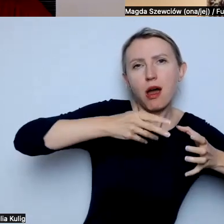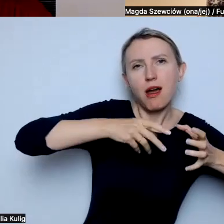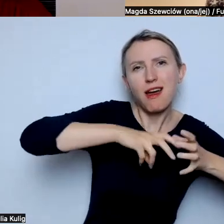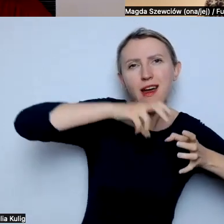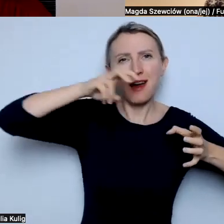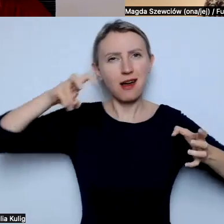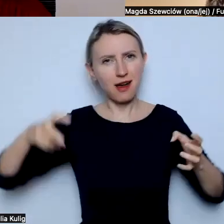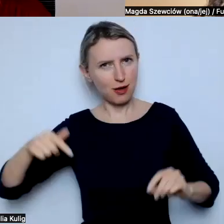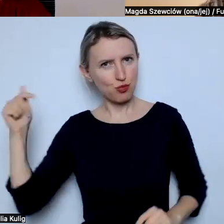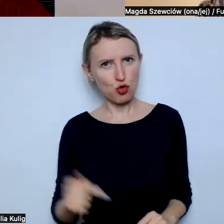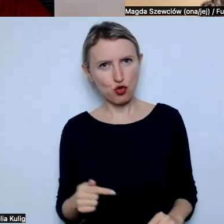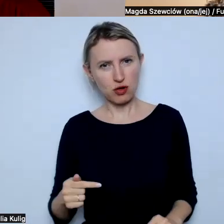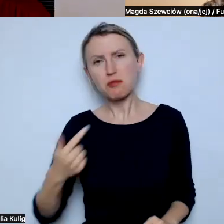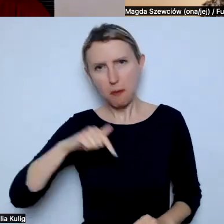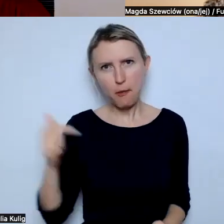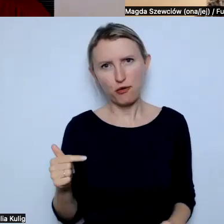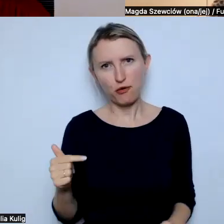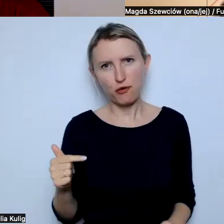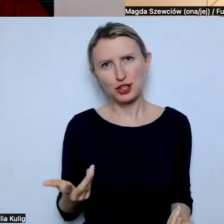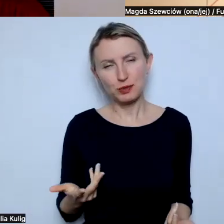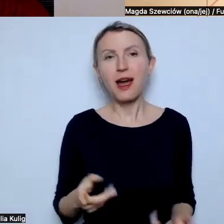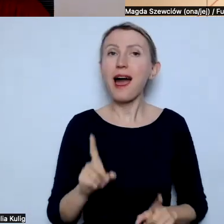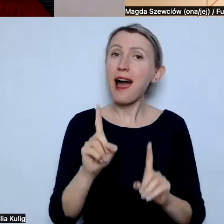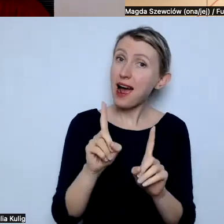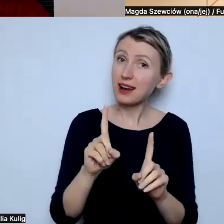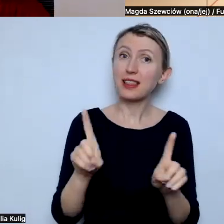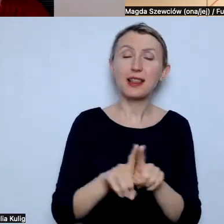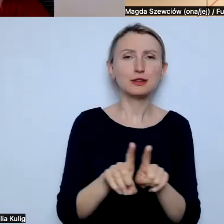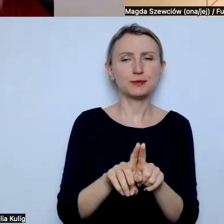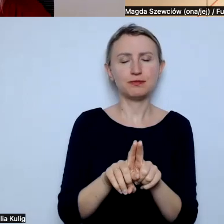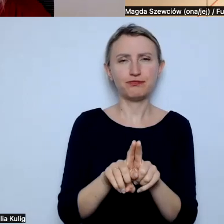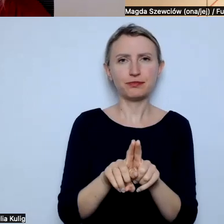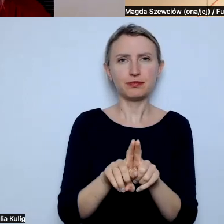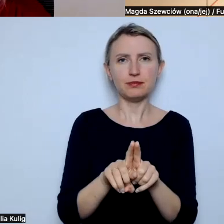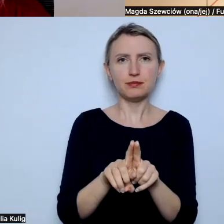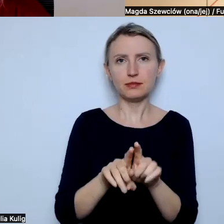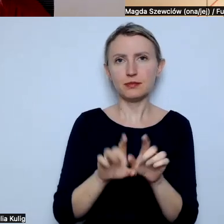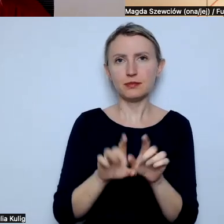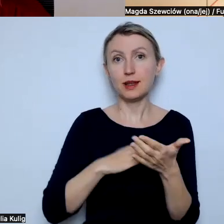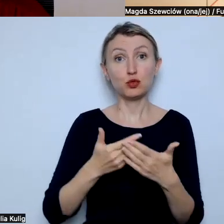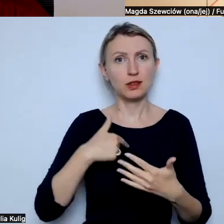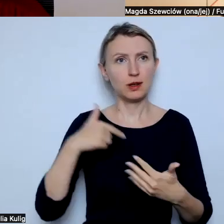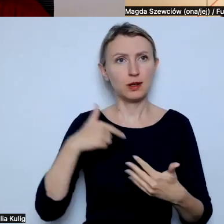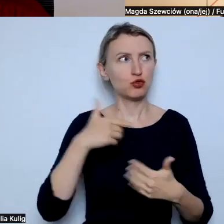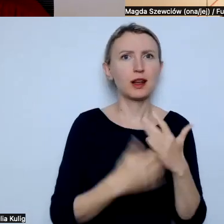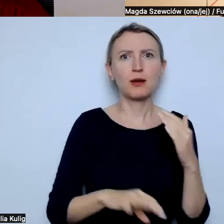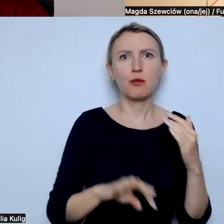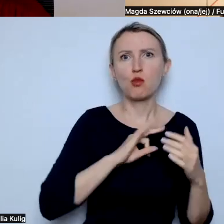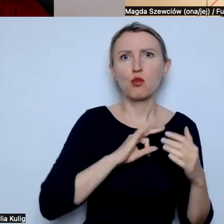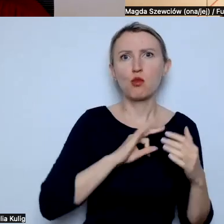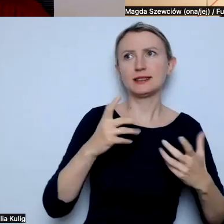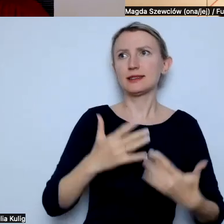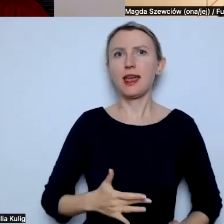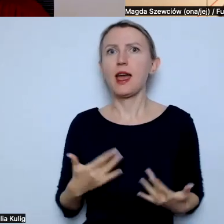uważam, że powinniśmy. Ale znowu, jeśli mam tracić swój czas i emocje na tłumaczenie